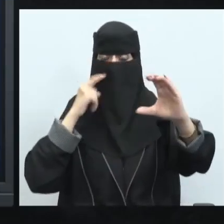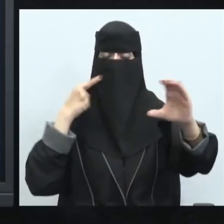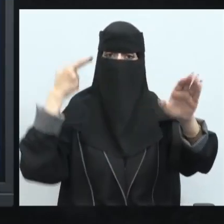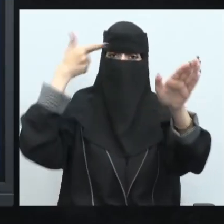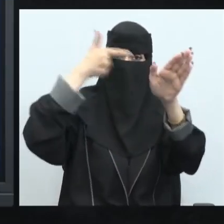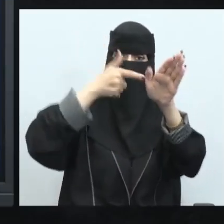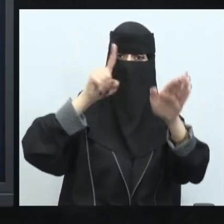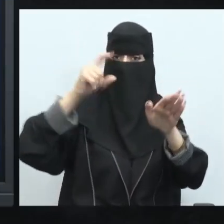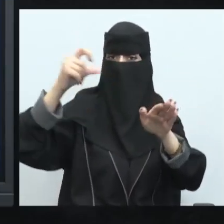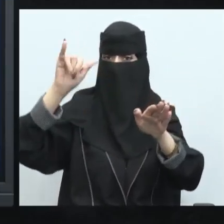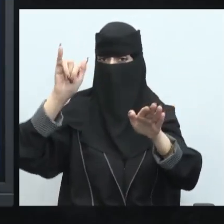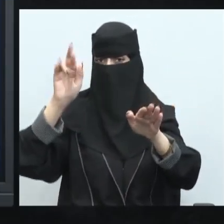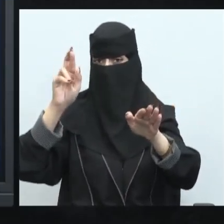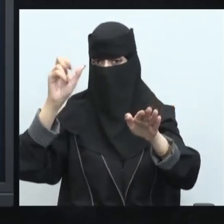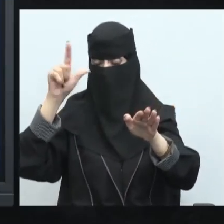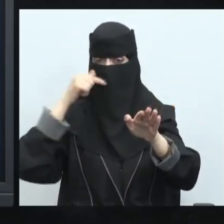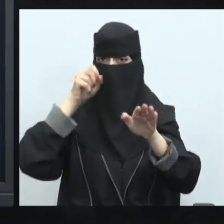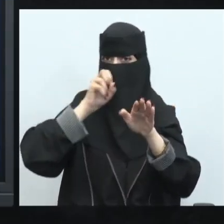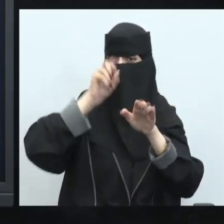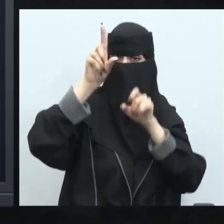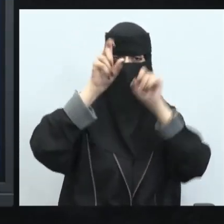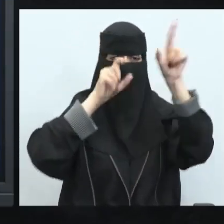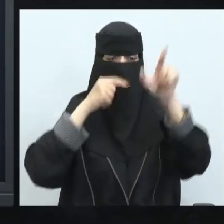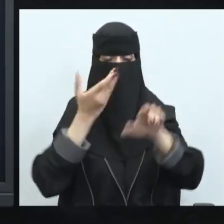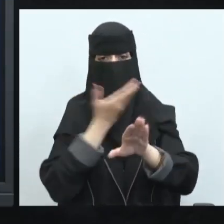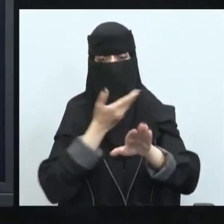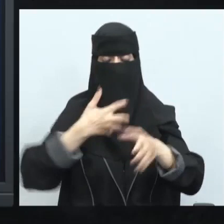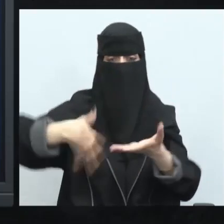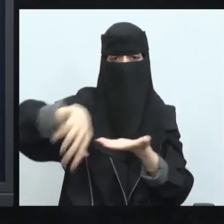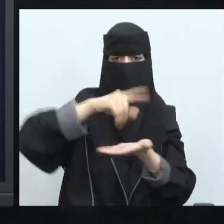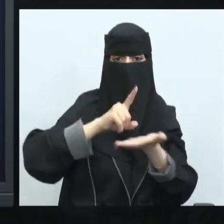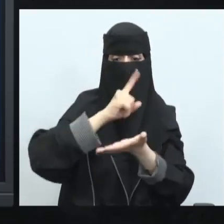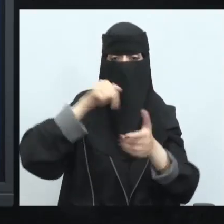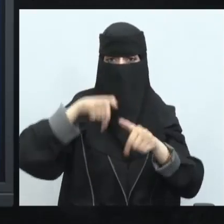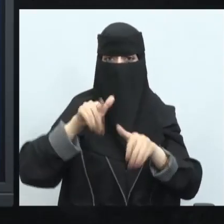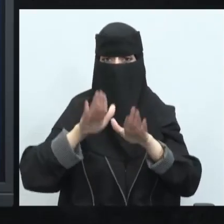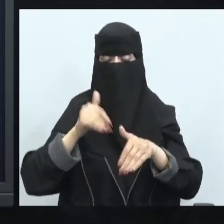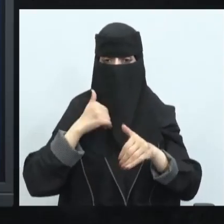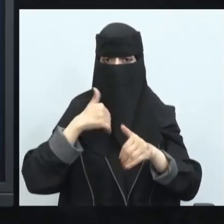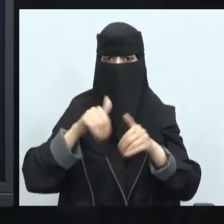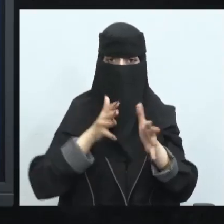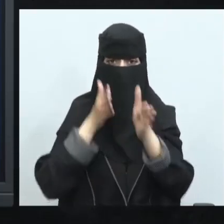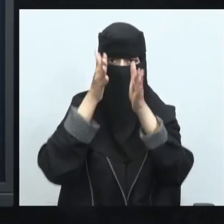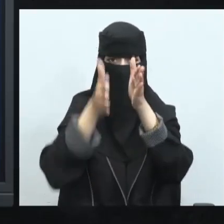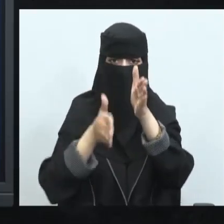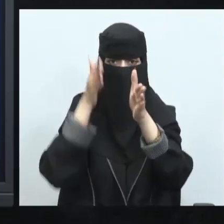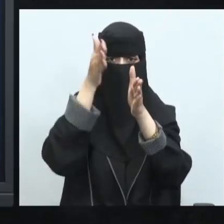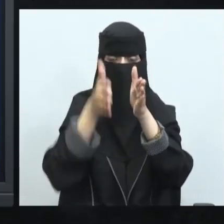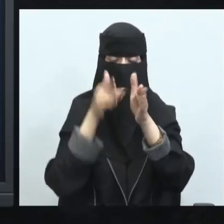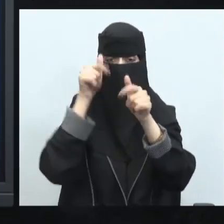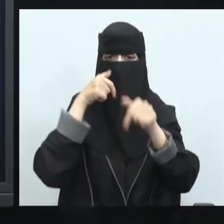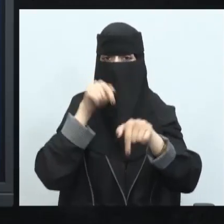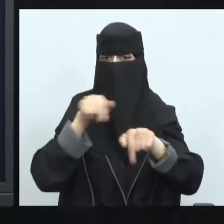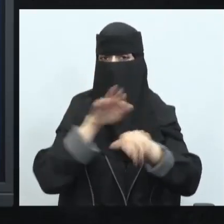سيكون هناك انبعاثات تؤثر على البيئة المحيطة في السكك الحديدية قد يكون استخدام الطاقة منعدة مثلا